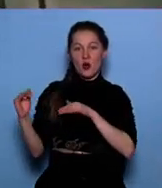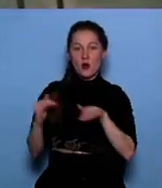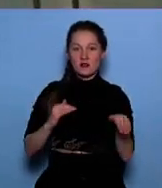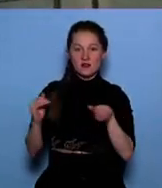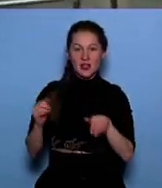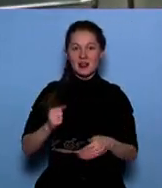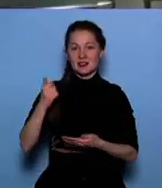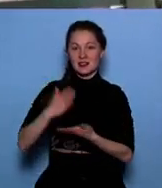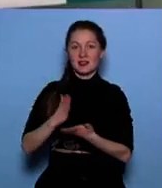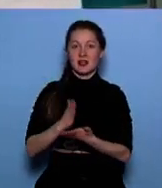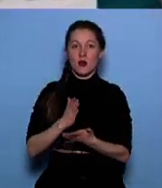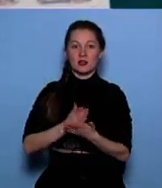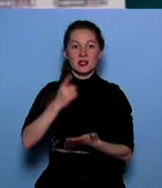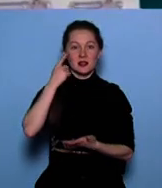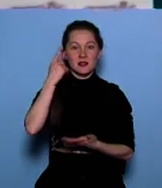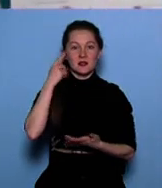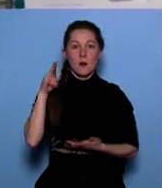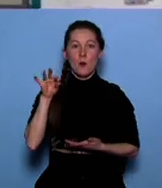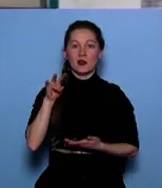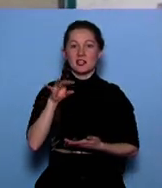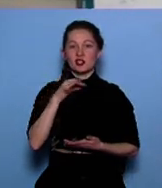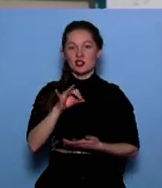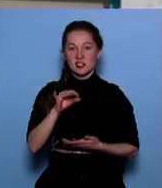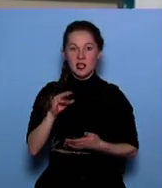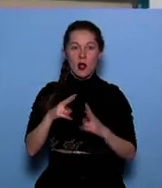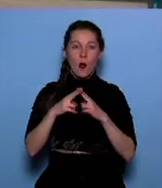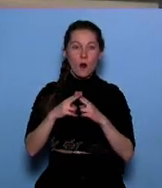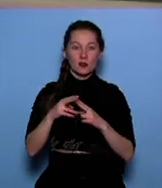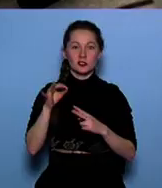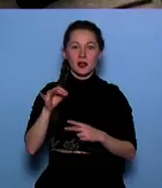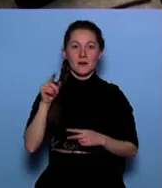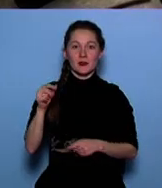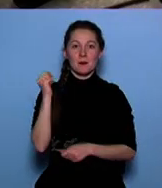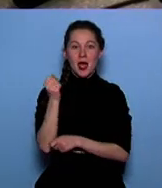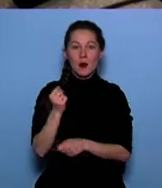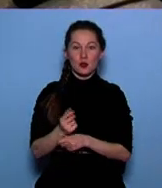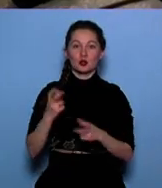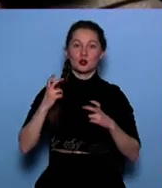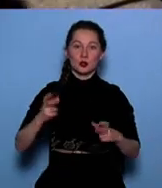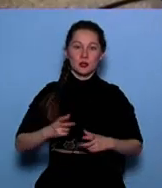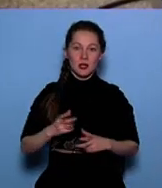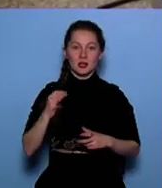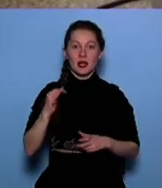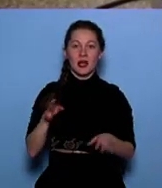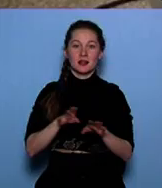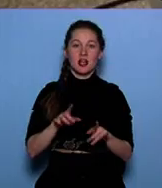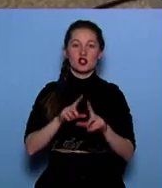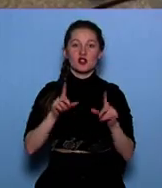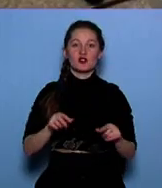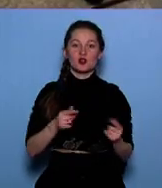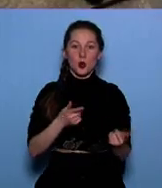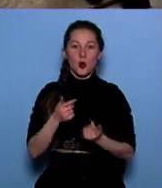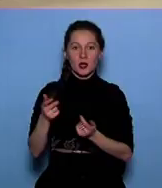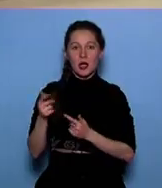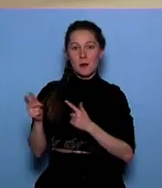расположен в Глазовском политехническом колледже и ориентирован не только на рабочих, но и на студентов, а также профориентацию школьников и подготовку